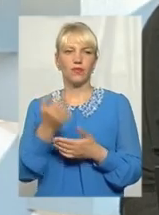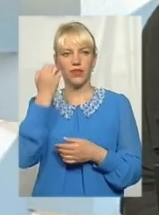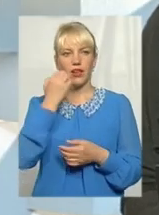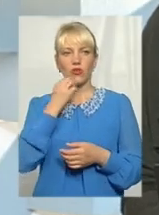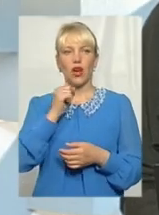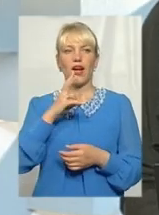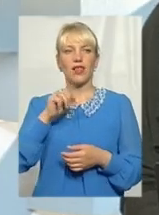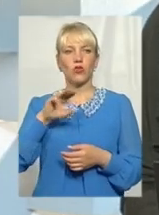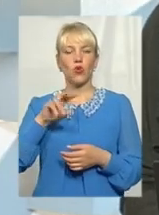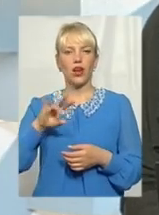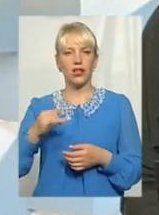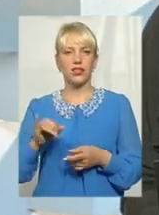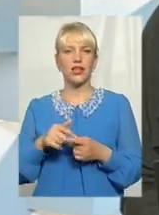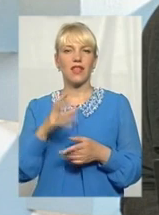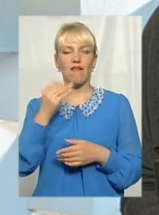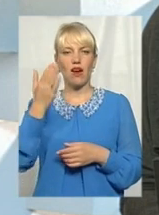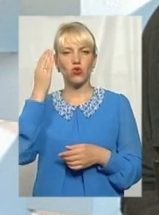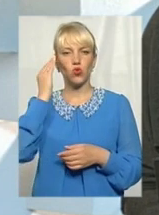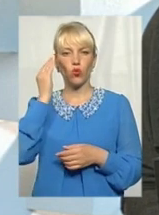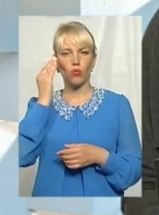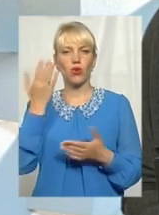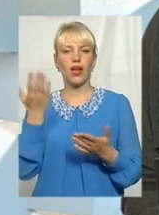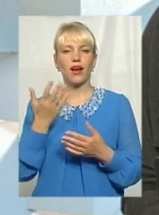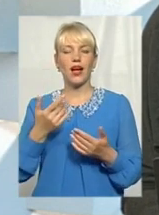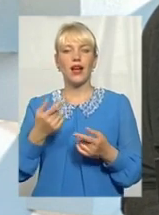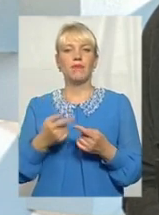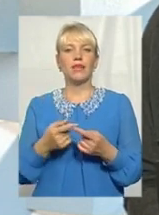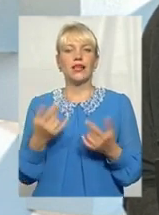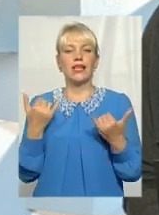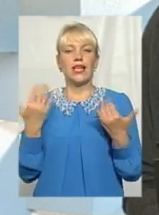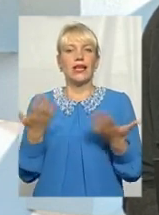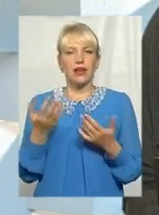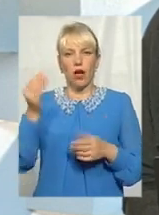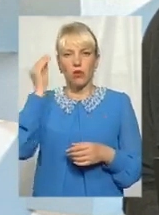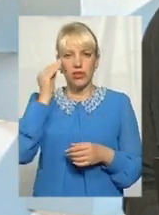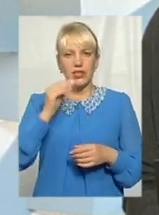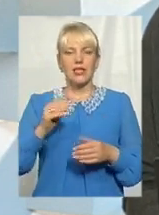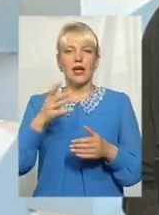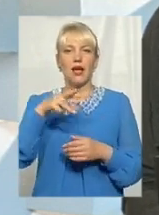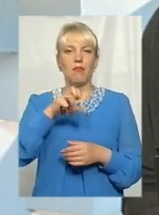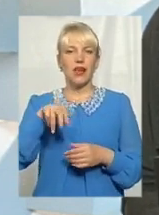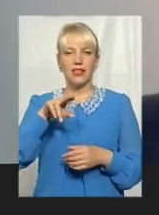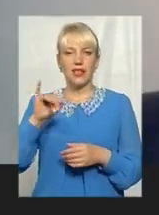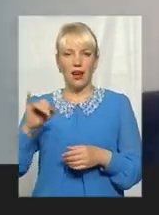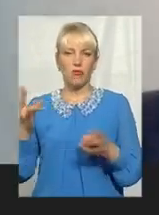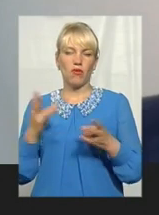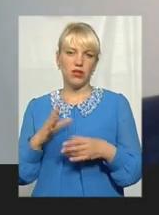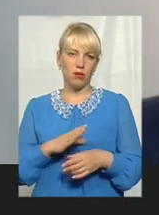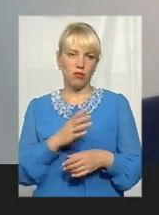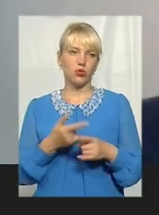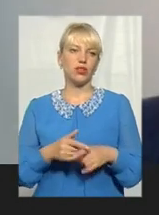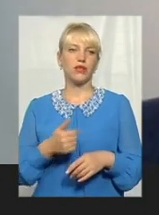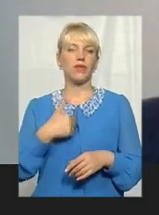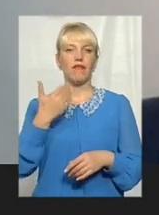Скажіть, будь ласка, на вашу думку, яка позиція медіа зараз має бути у наш час, сучасних медіа? Знаєте, я вам